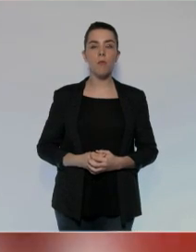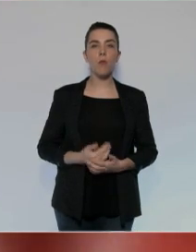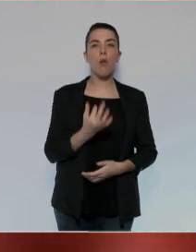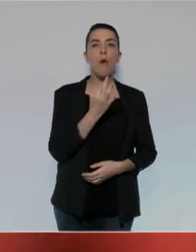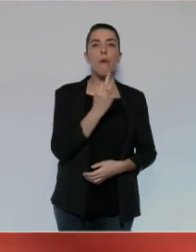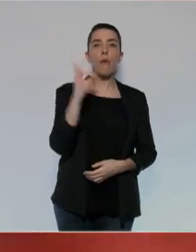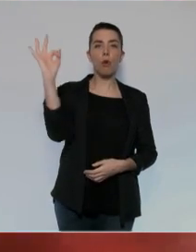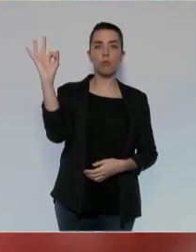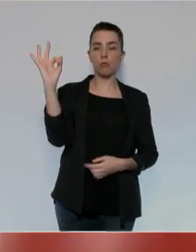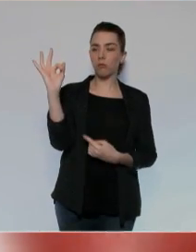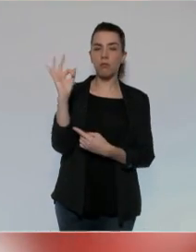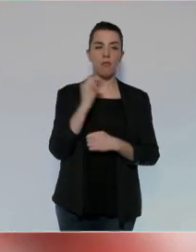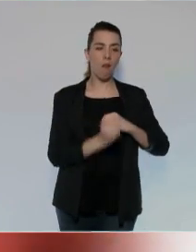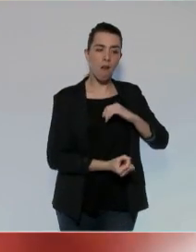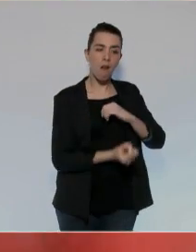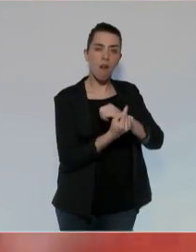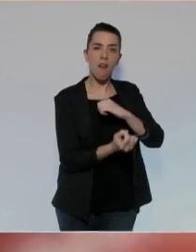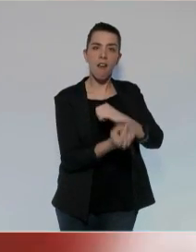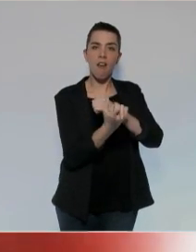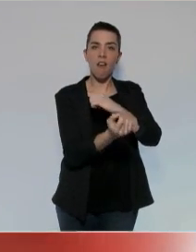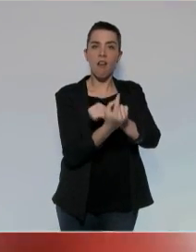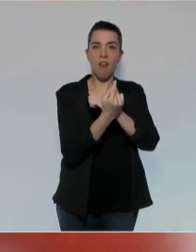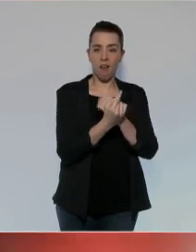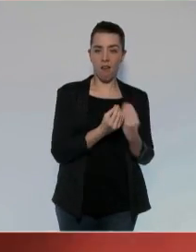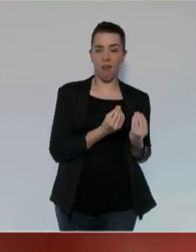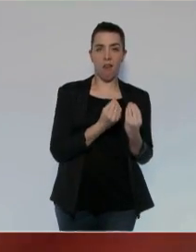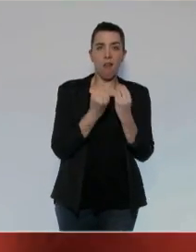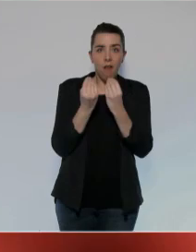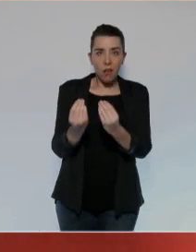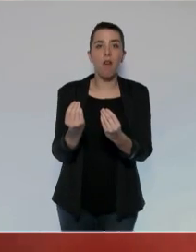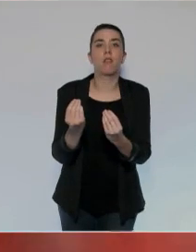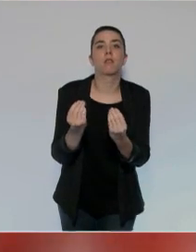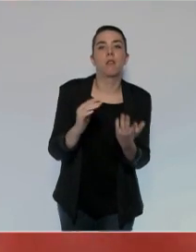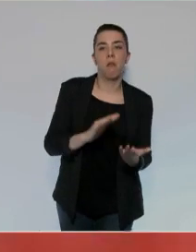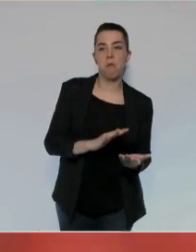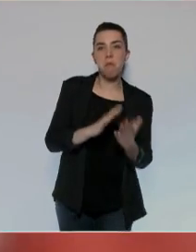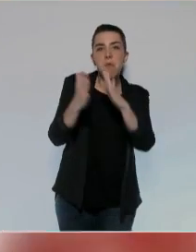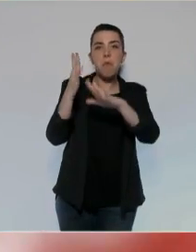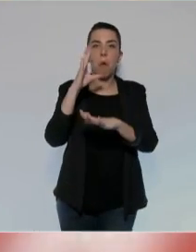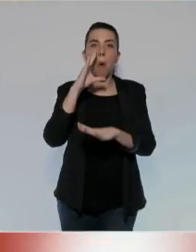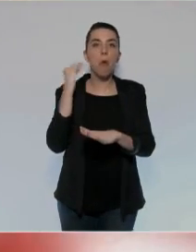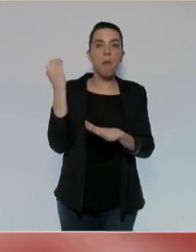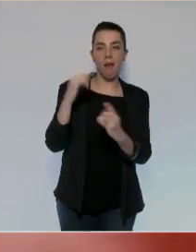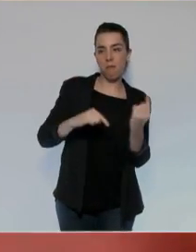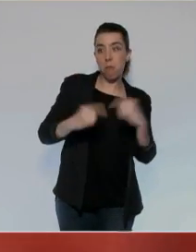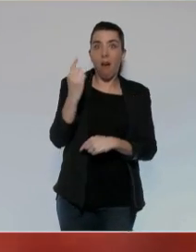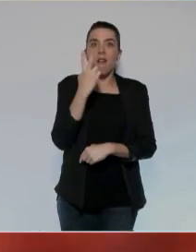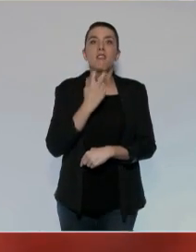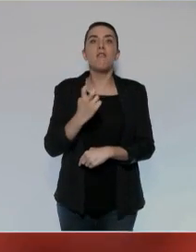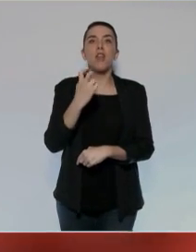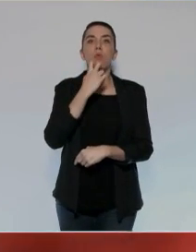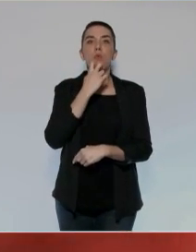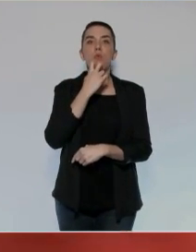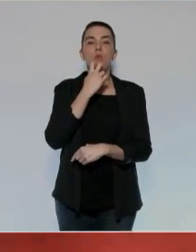par ses fulgurances, a permis à l'humanité de monter